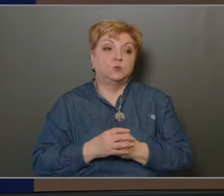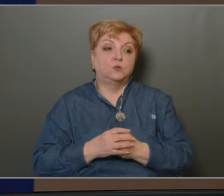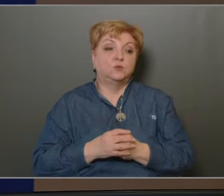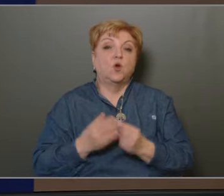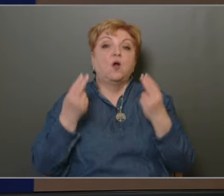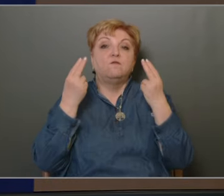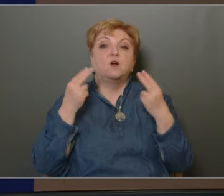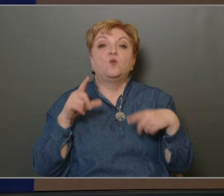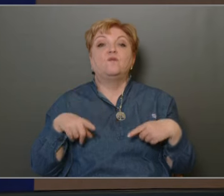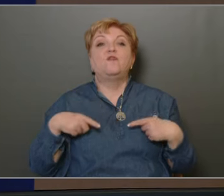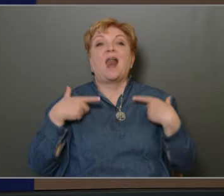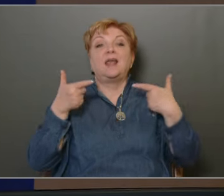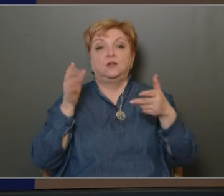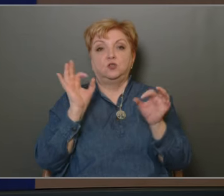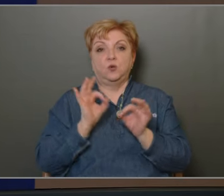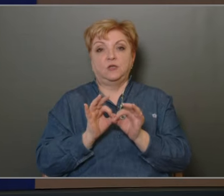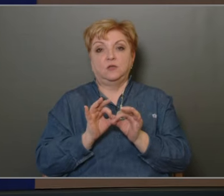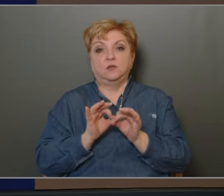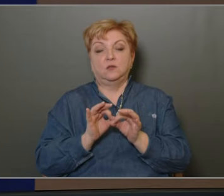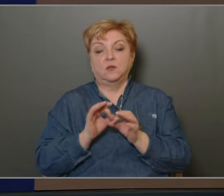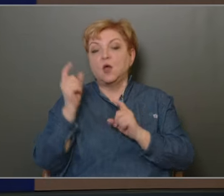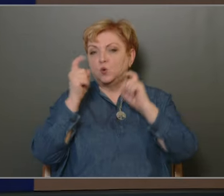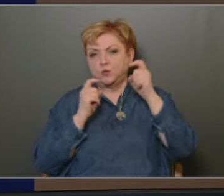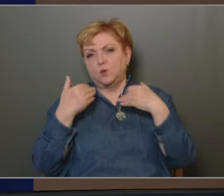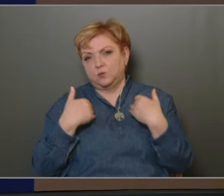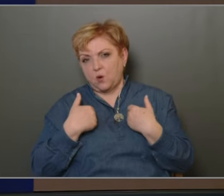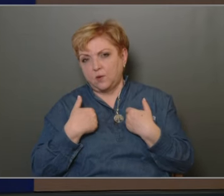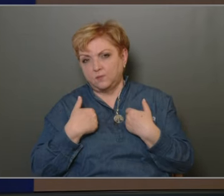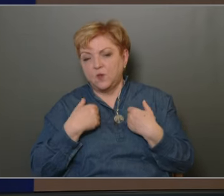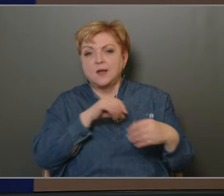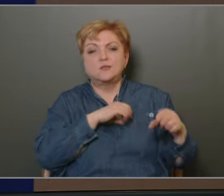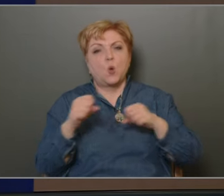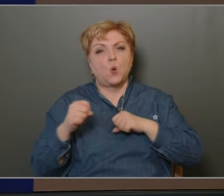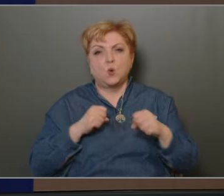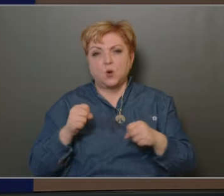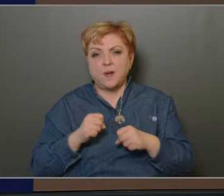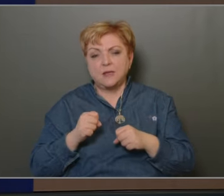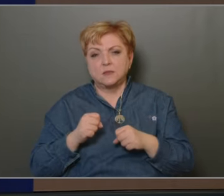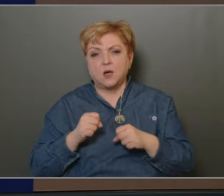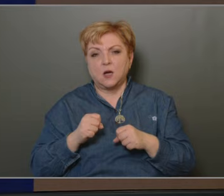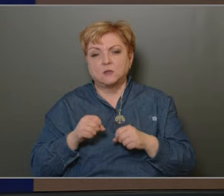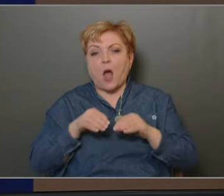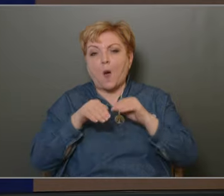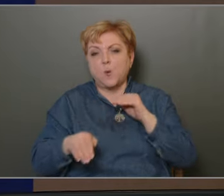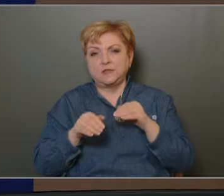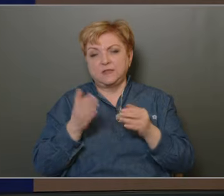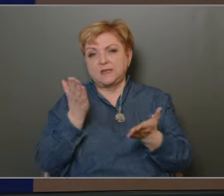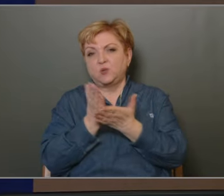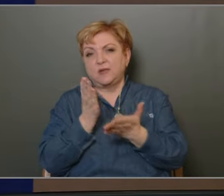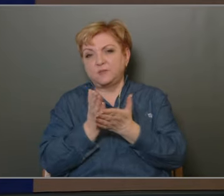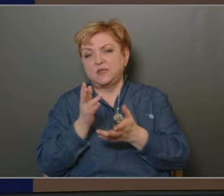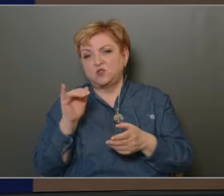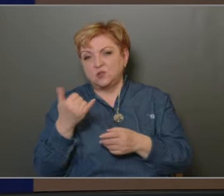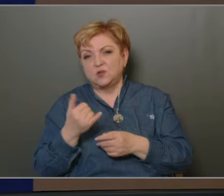hogy vagyonfelélés történik, hát úgy gondolom, hogy az önkormányzat amortizációképzésének,